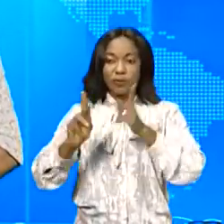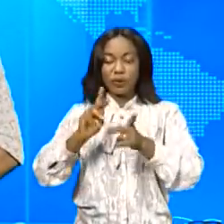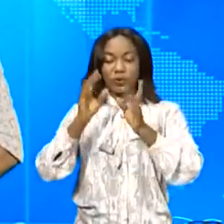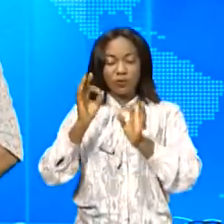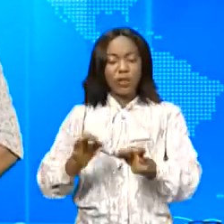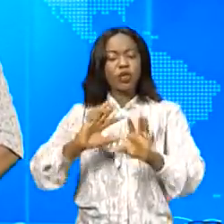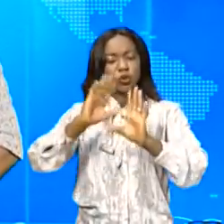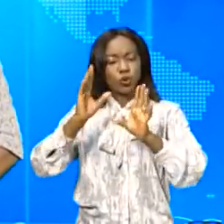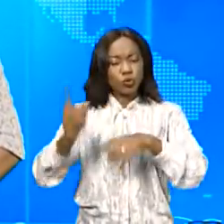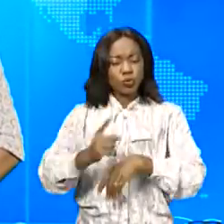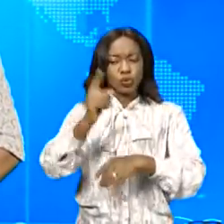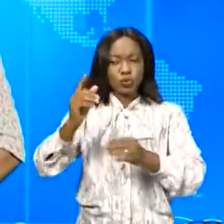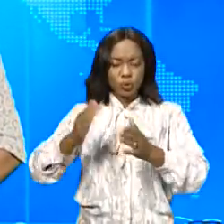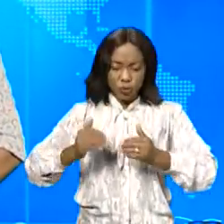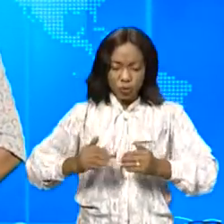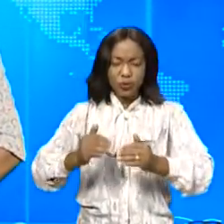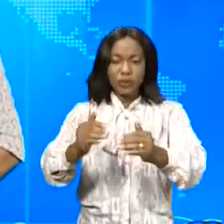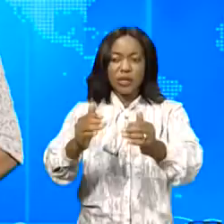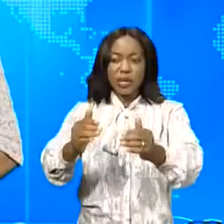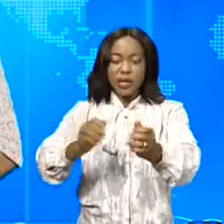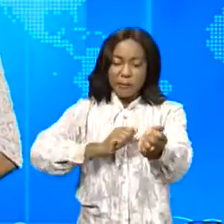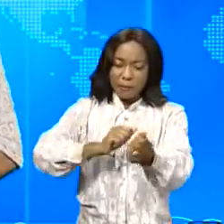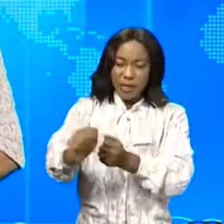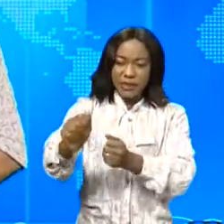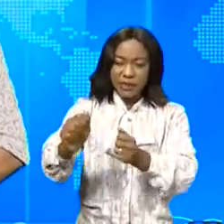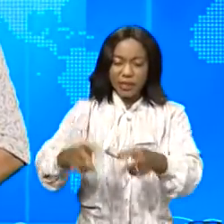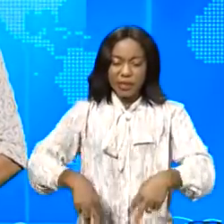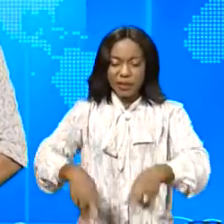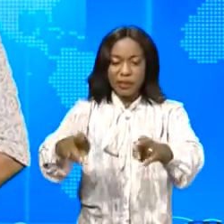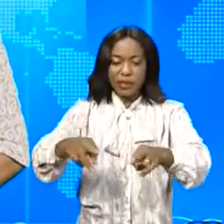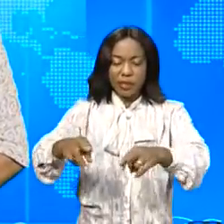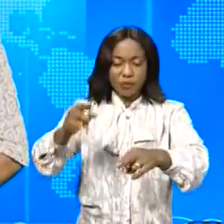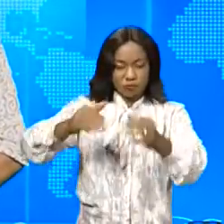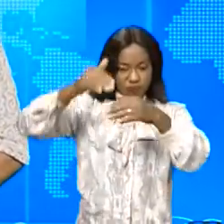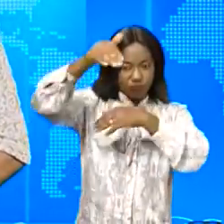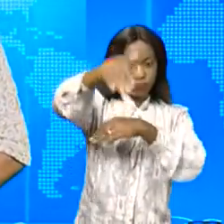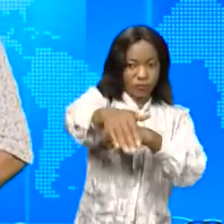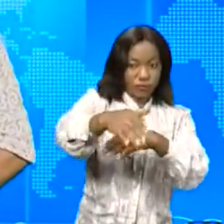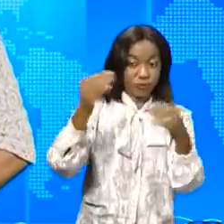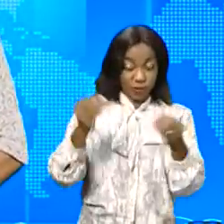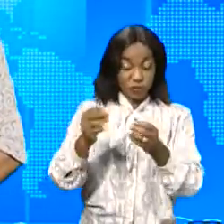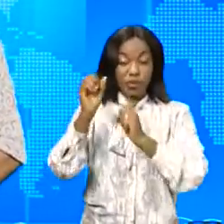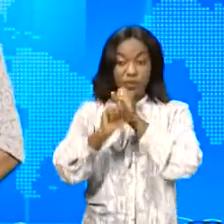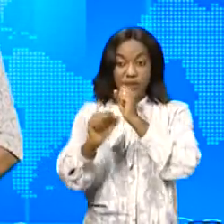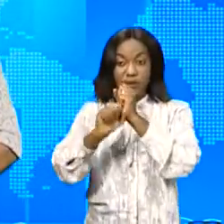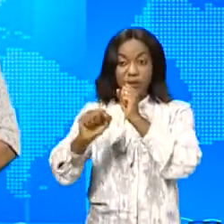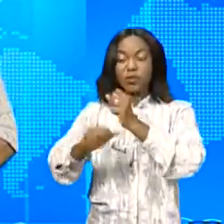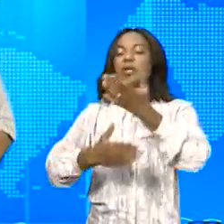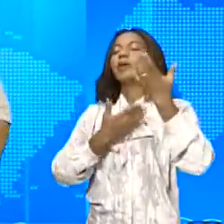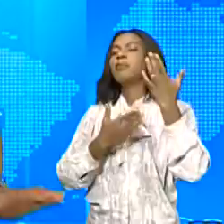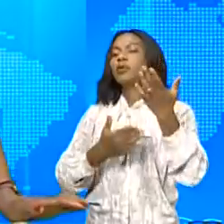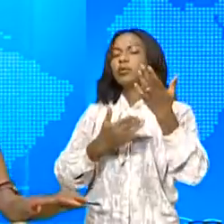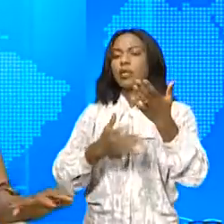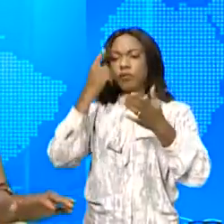continue à enjamber les séparateurs pour atteindre l'autre rive de la route. Une sensibilisation s'avère importante